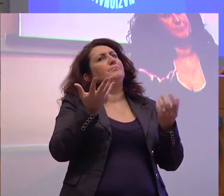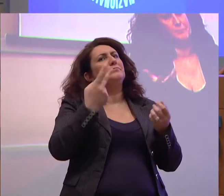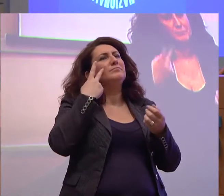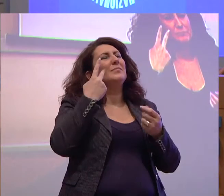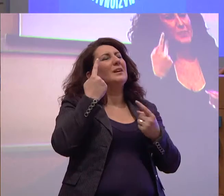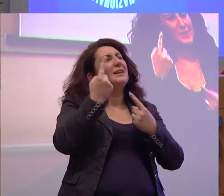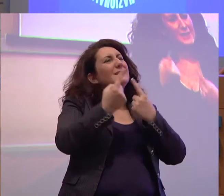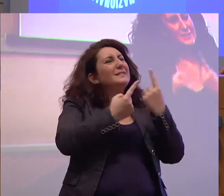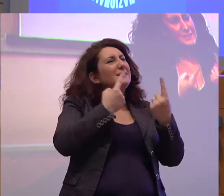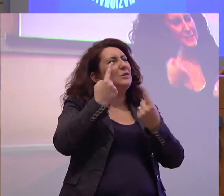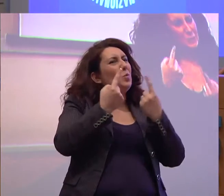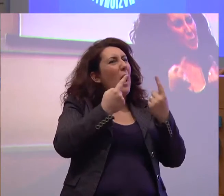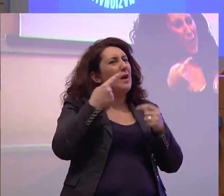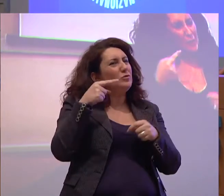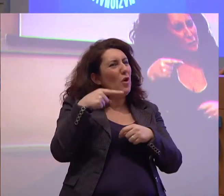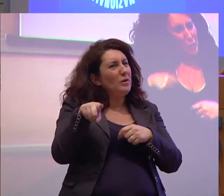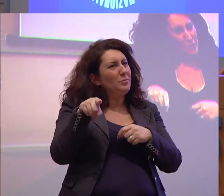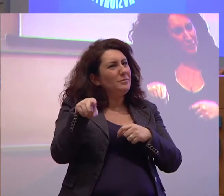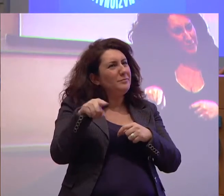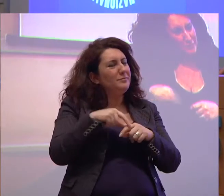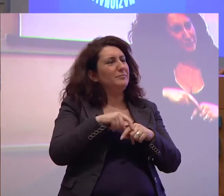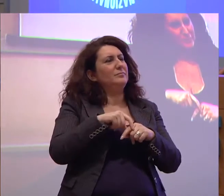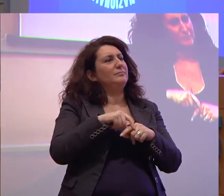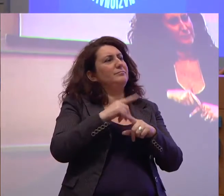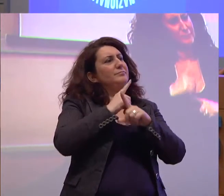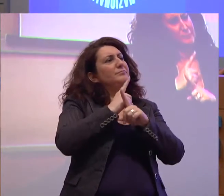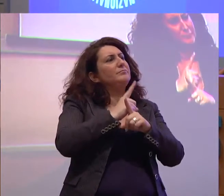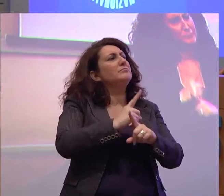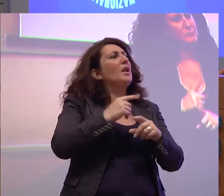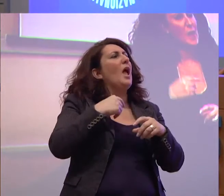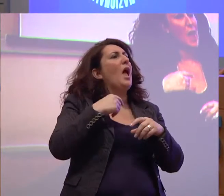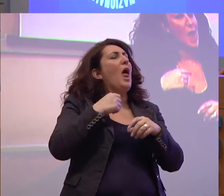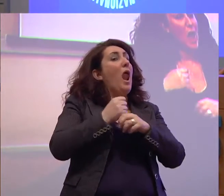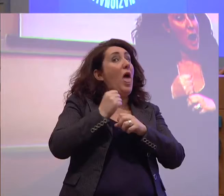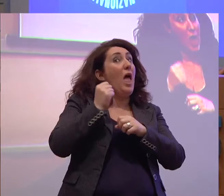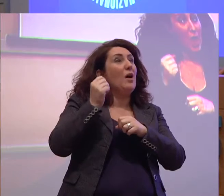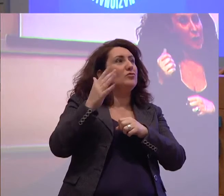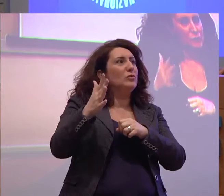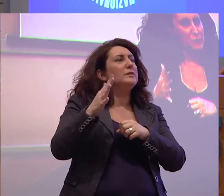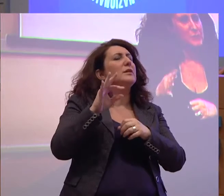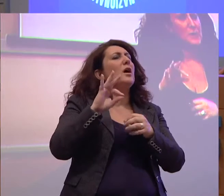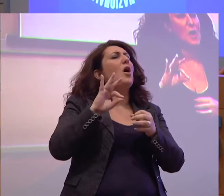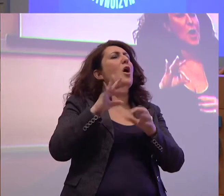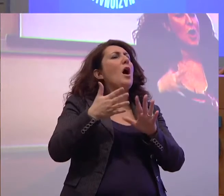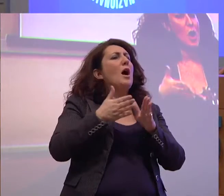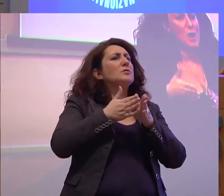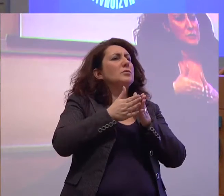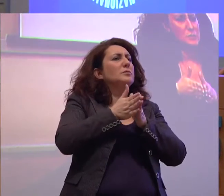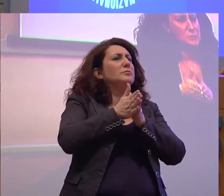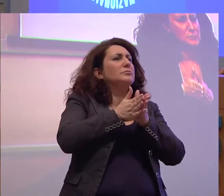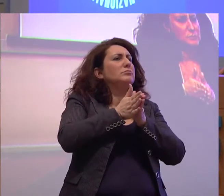quando si licenzia diventa un'occasione per alcuni